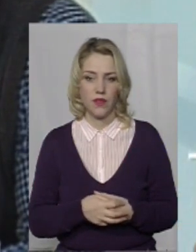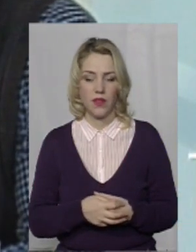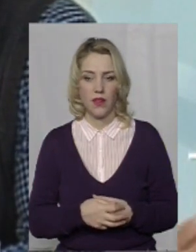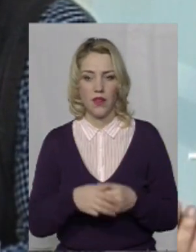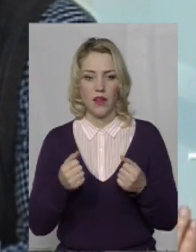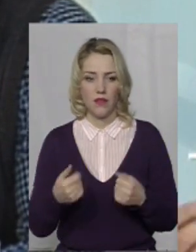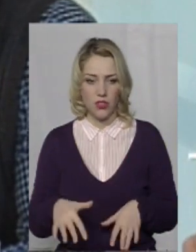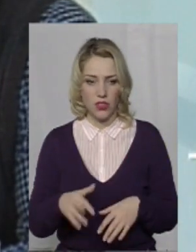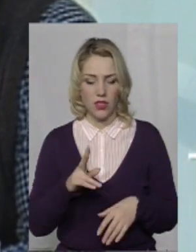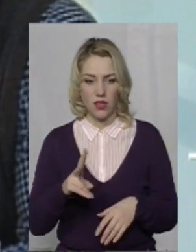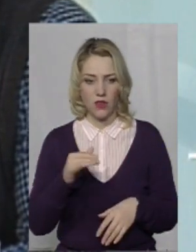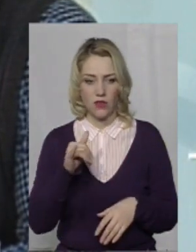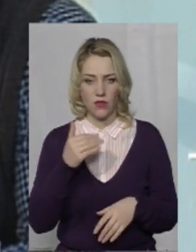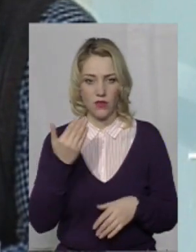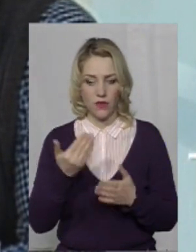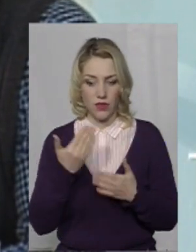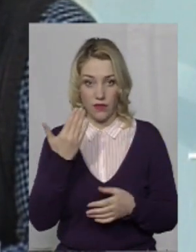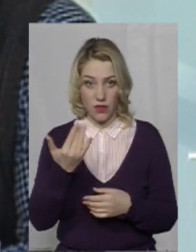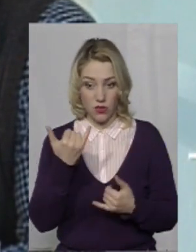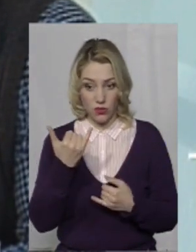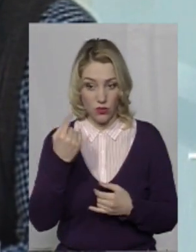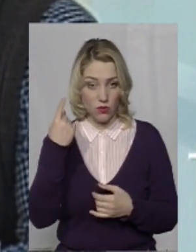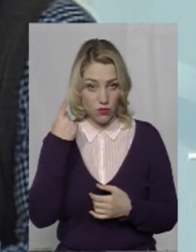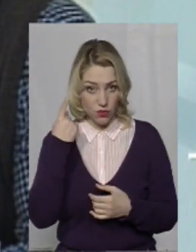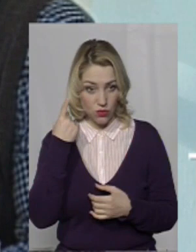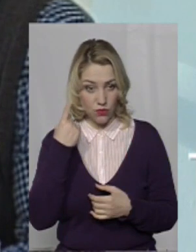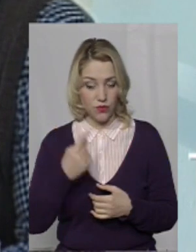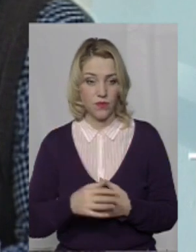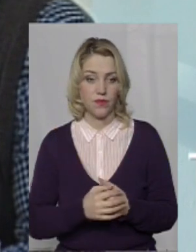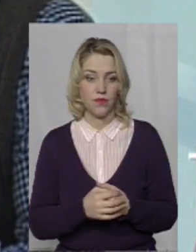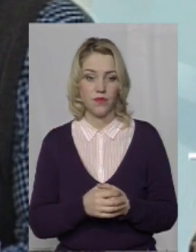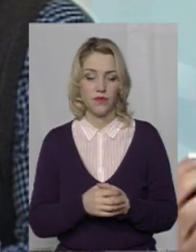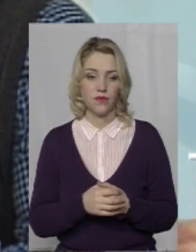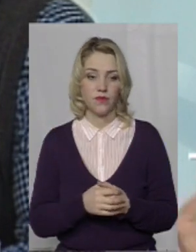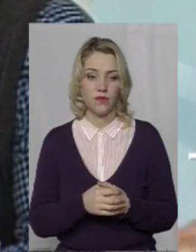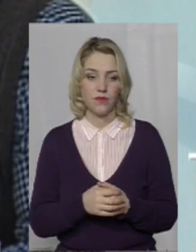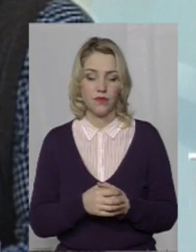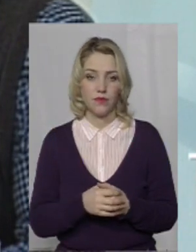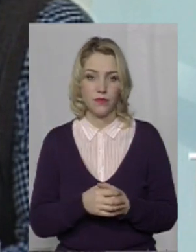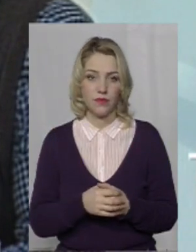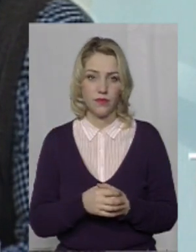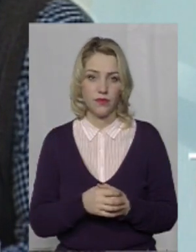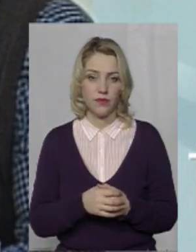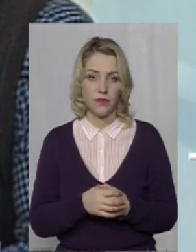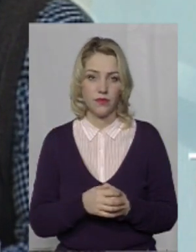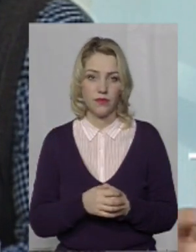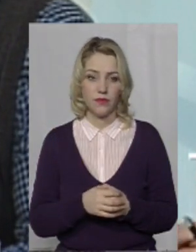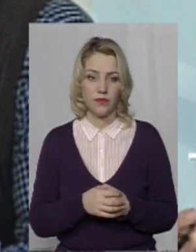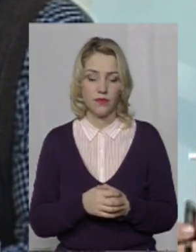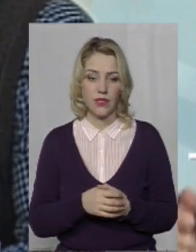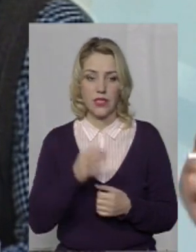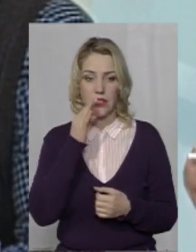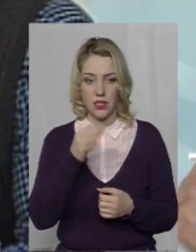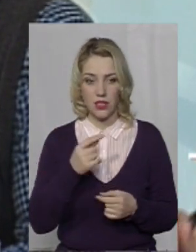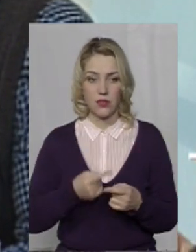Вже я від вас щойно почув, в принципі, відповідь, але ж знову ж таки хотів, так скажімо так,